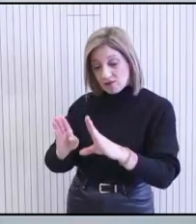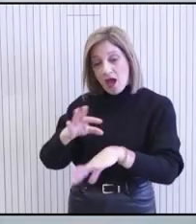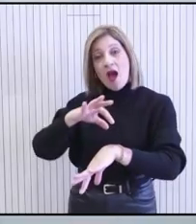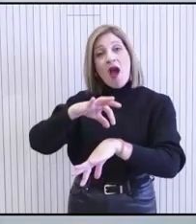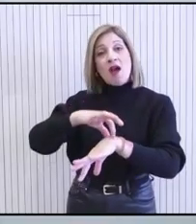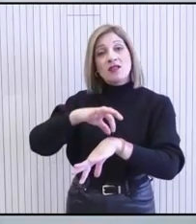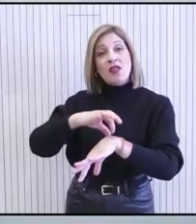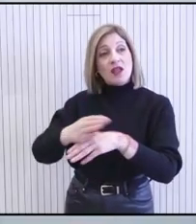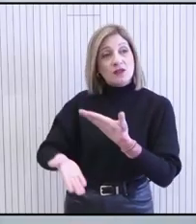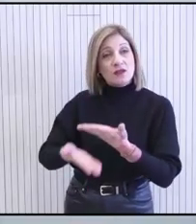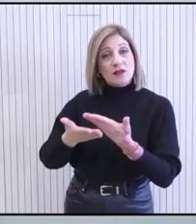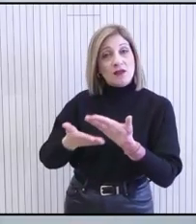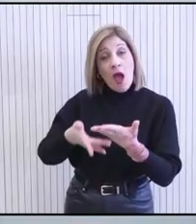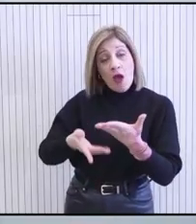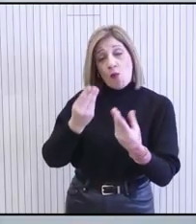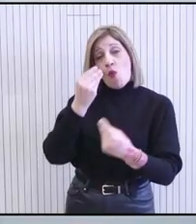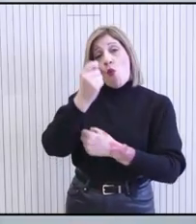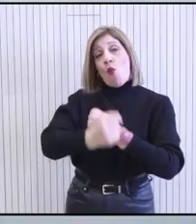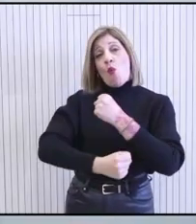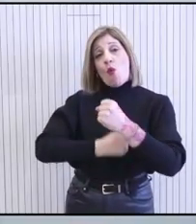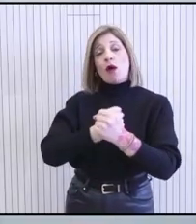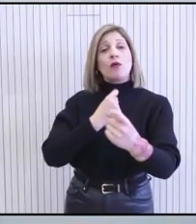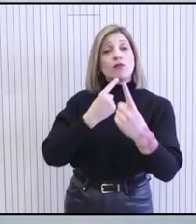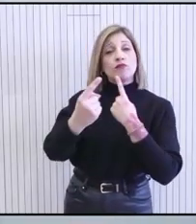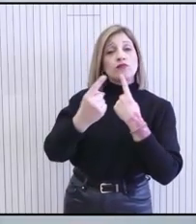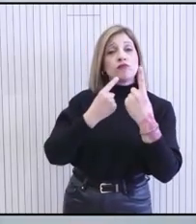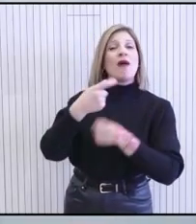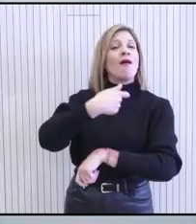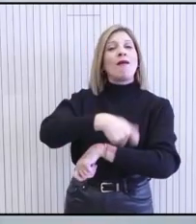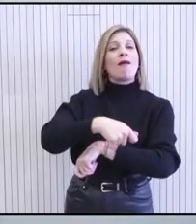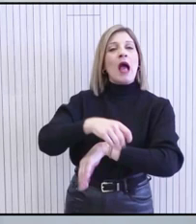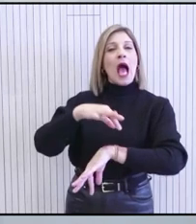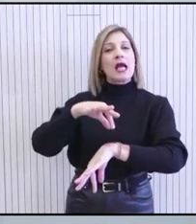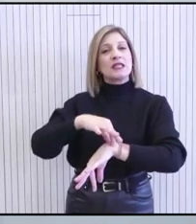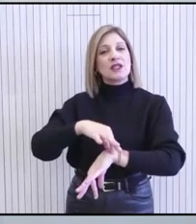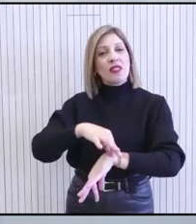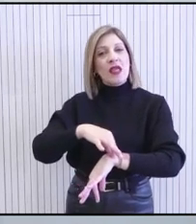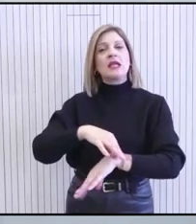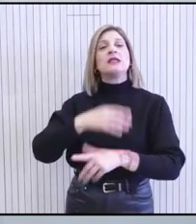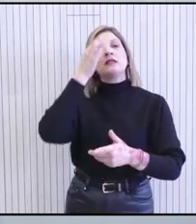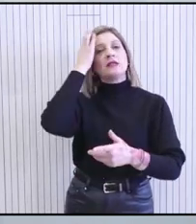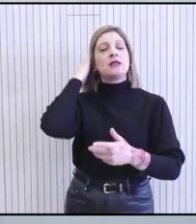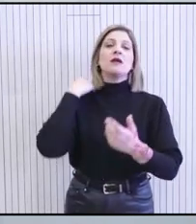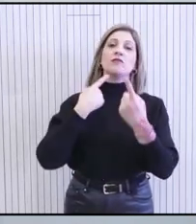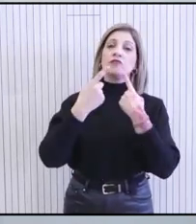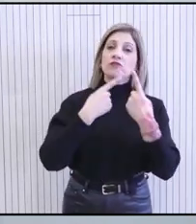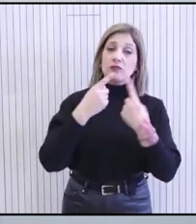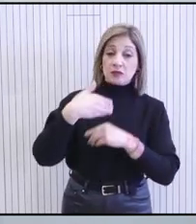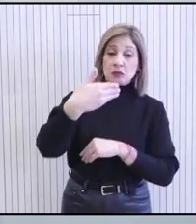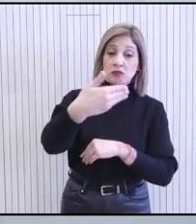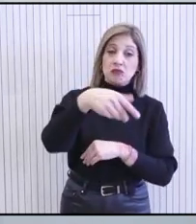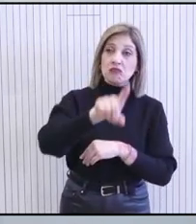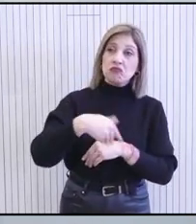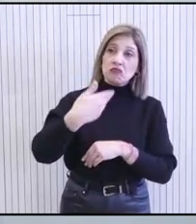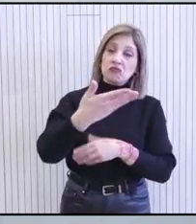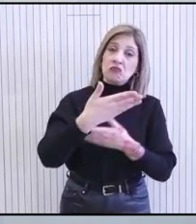πολλά χρόνια συζήτηση, υλοποίηση του συνηγόρου του ασθενούς, είτε αφορά την συζήτηση που το επόμενο διάστημα